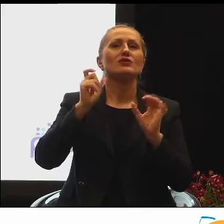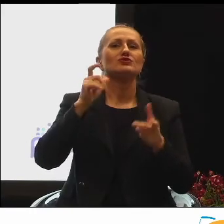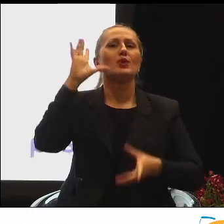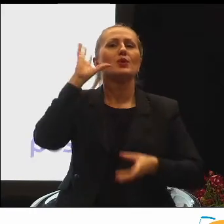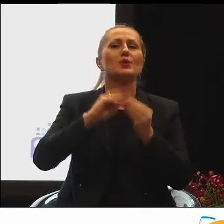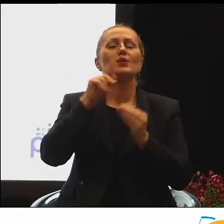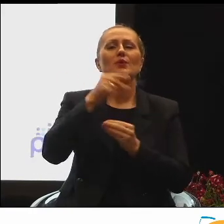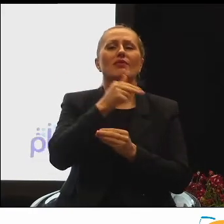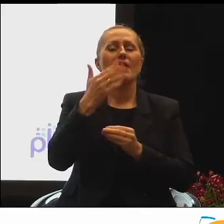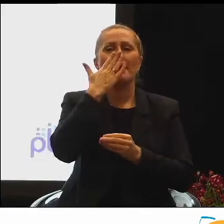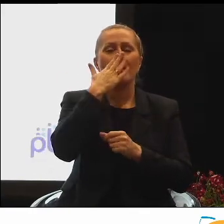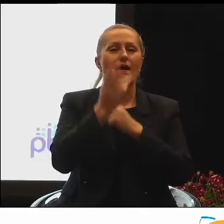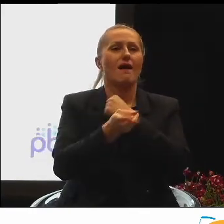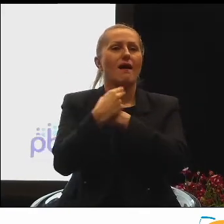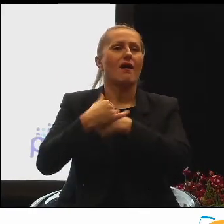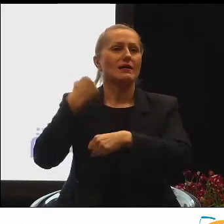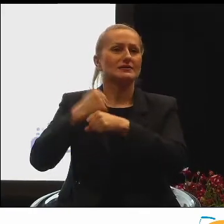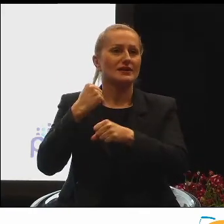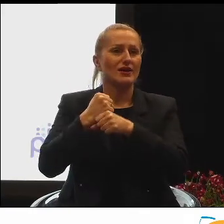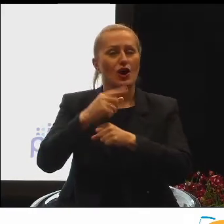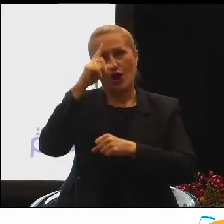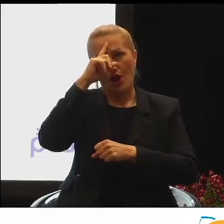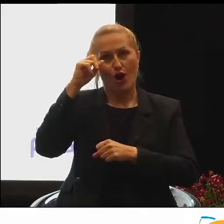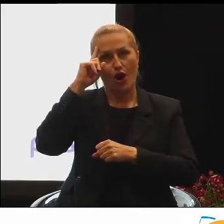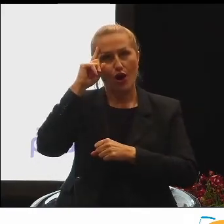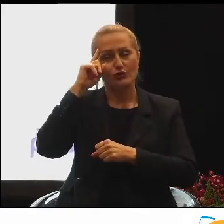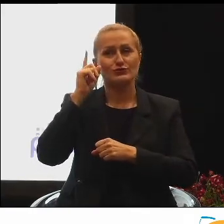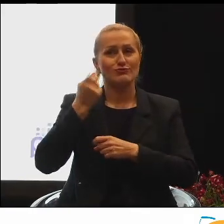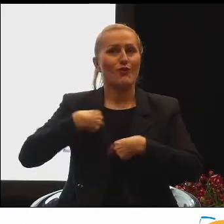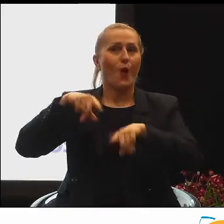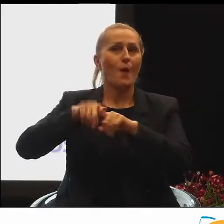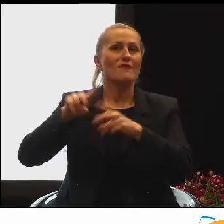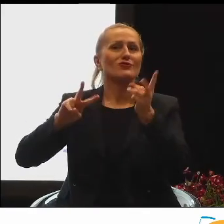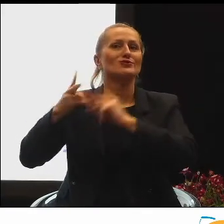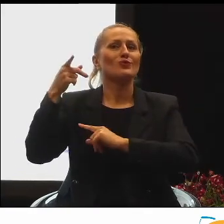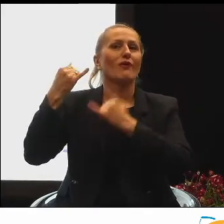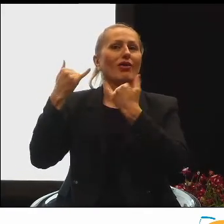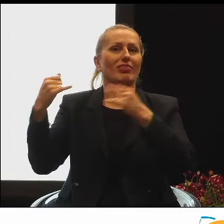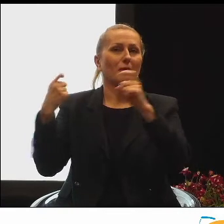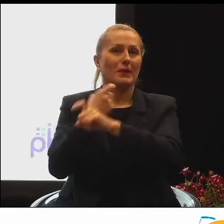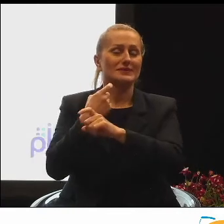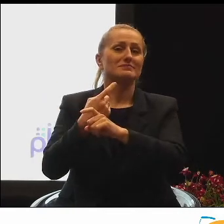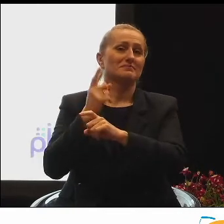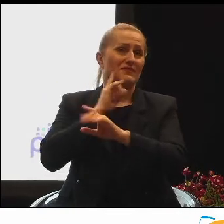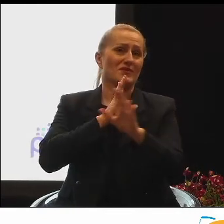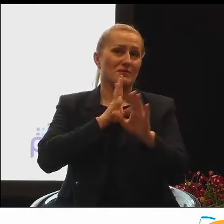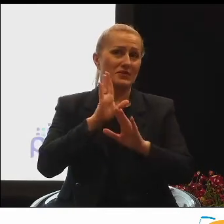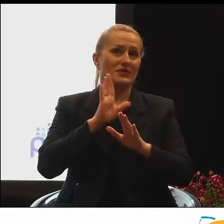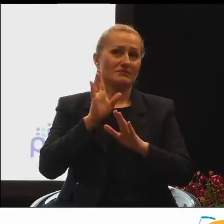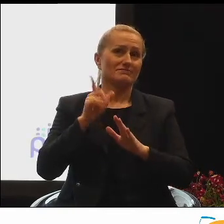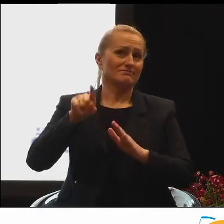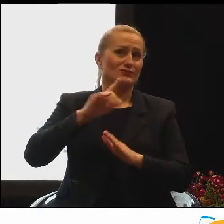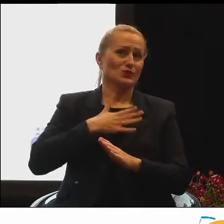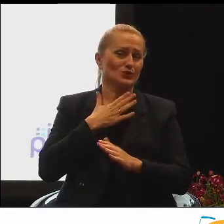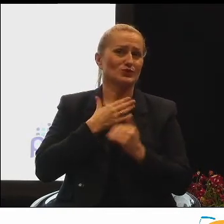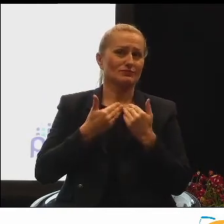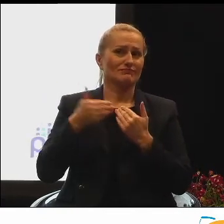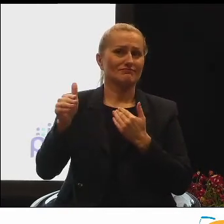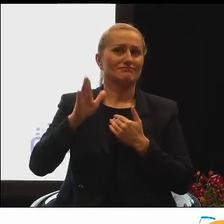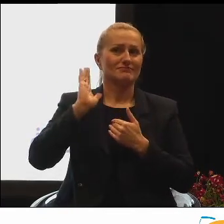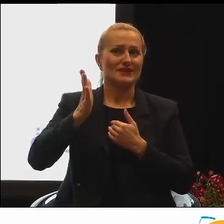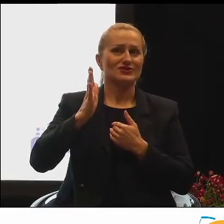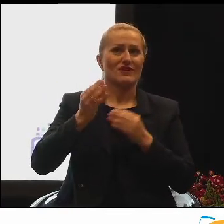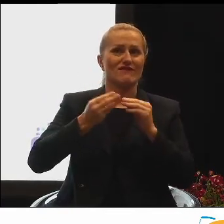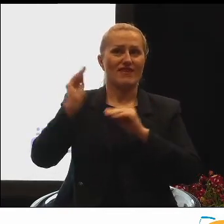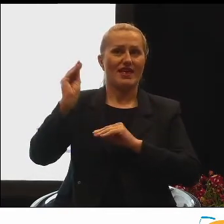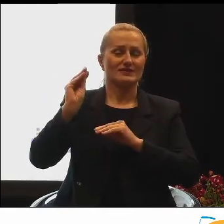zatrudniania osób z obywateli innych państw. Więc prawdopodobnie można się spodziewać tutaj